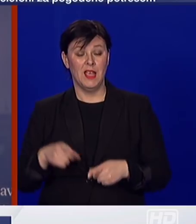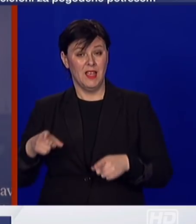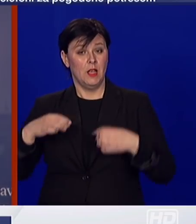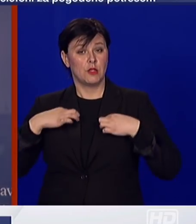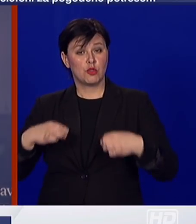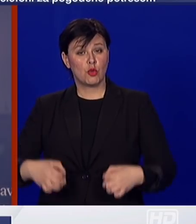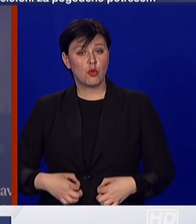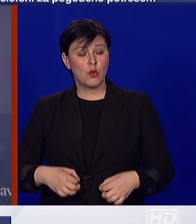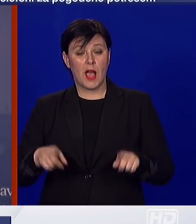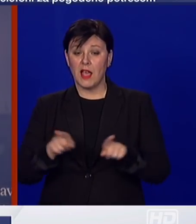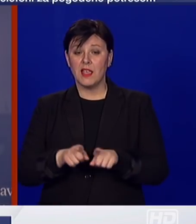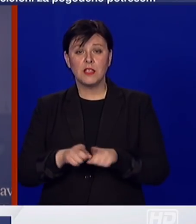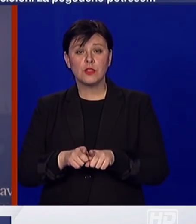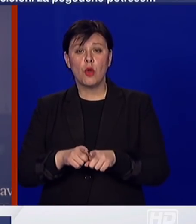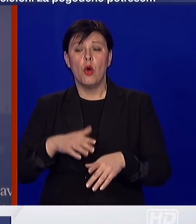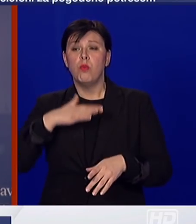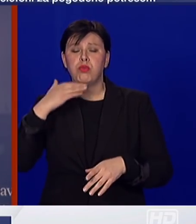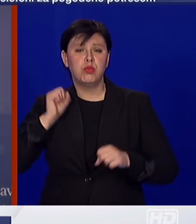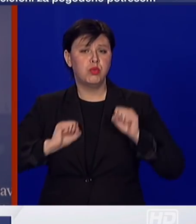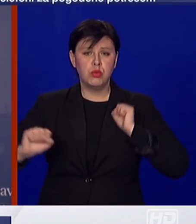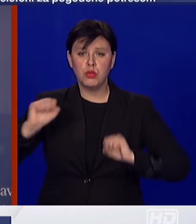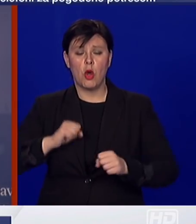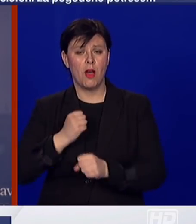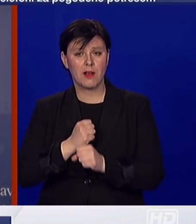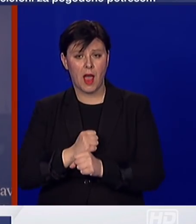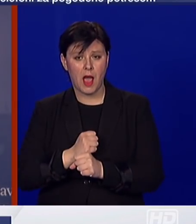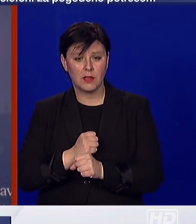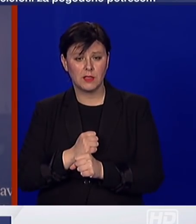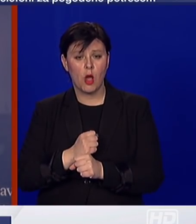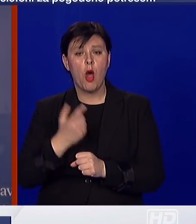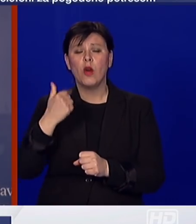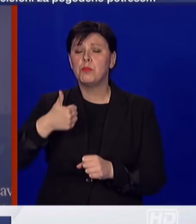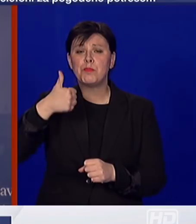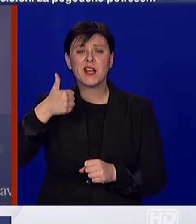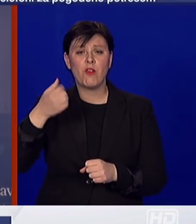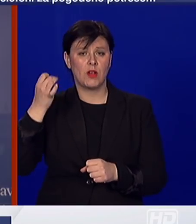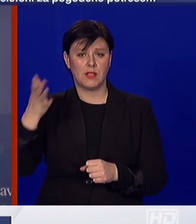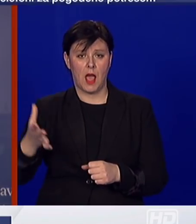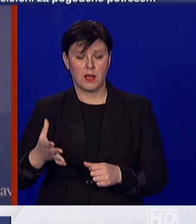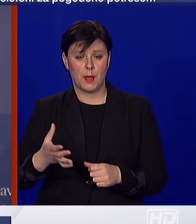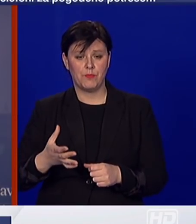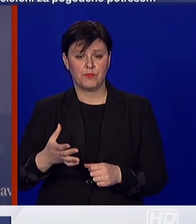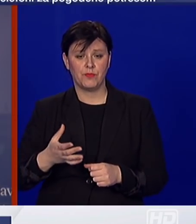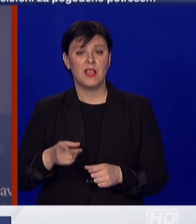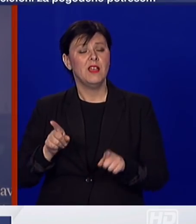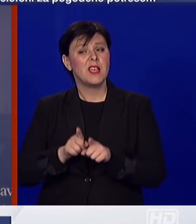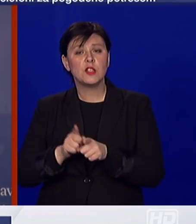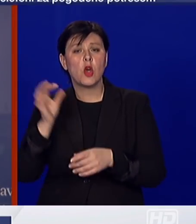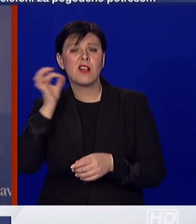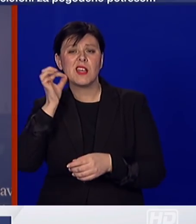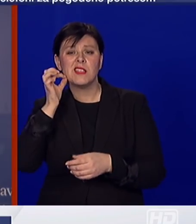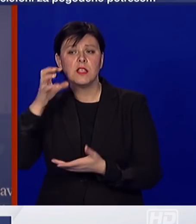tu daje sve od sebe. Dakle, od prvog dana i krizni stožer